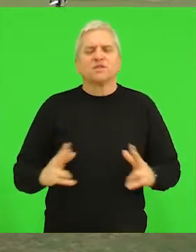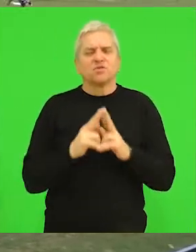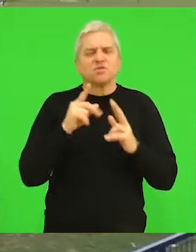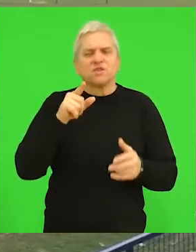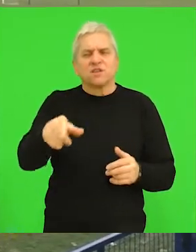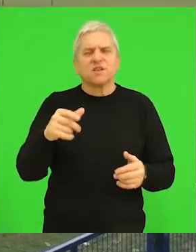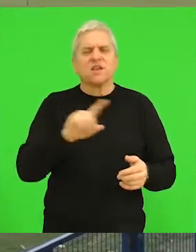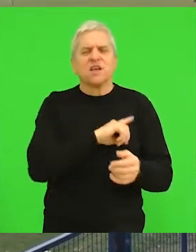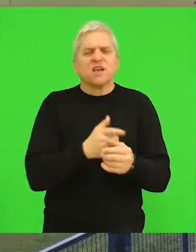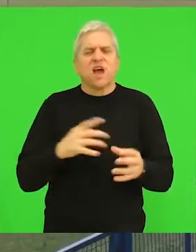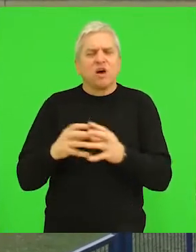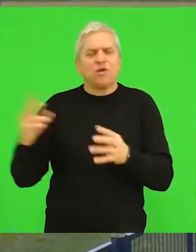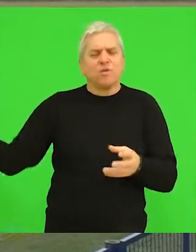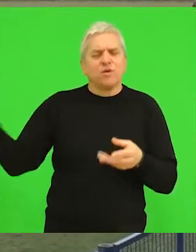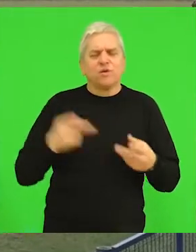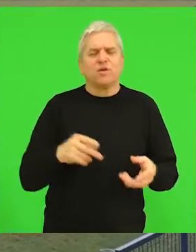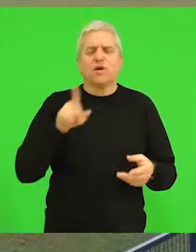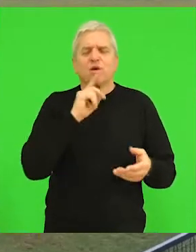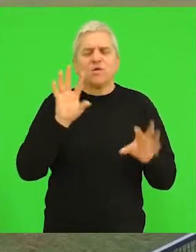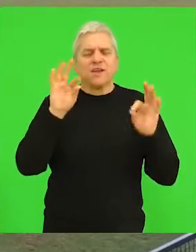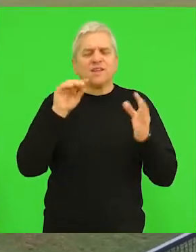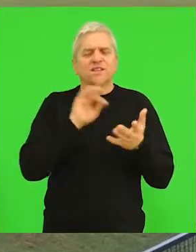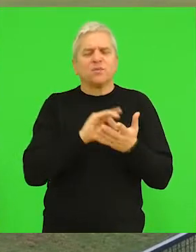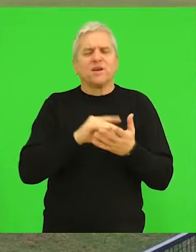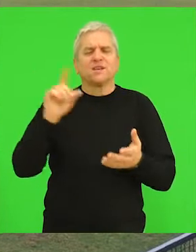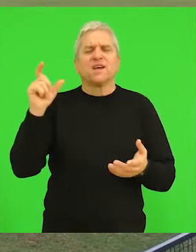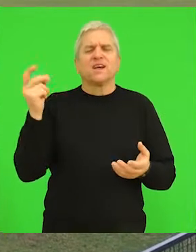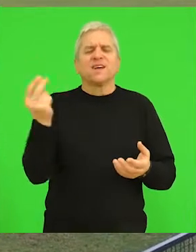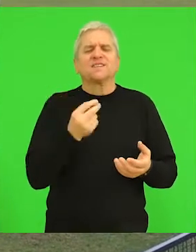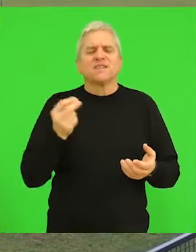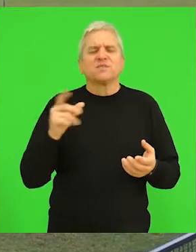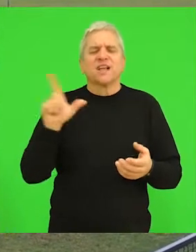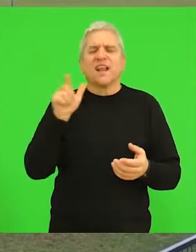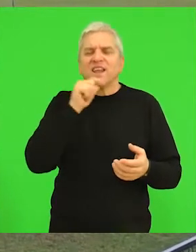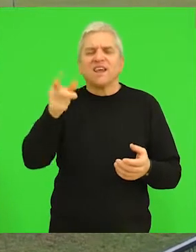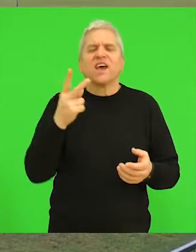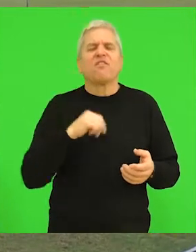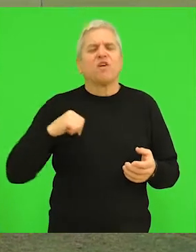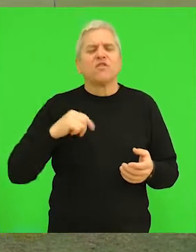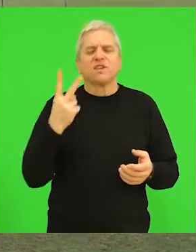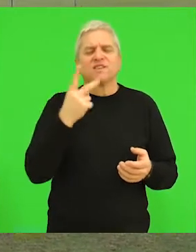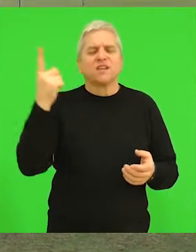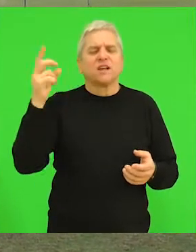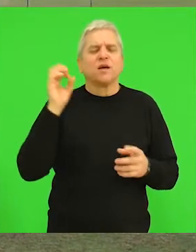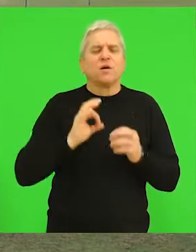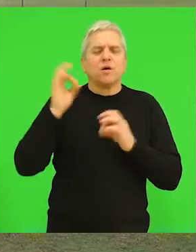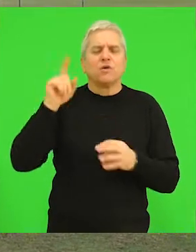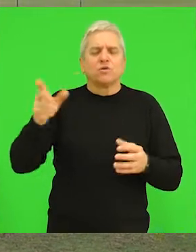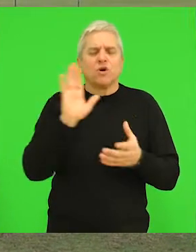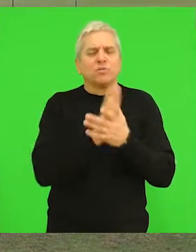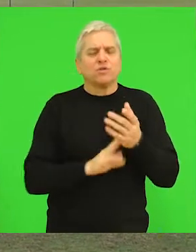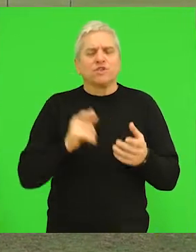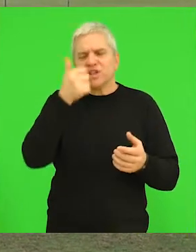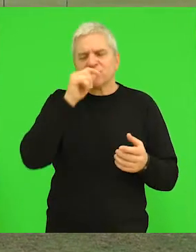utakmica sa mnogo jačim rivalom koji je trenutno na desetoj poziciji Srpske lige Vojvodina sa 21 bodom bila je